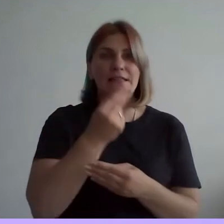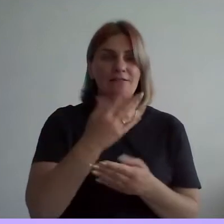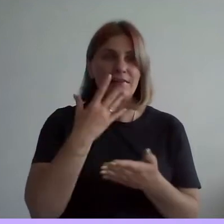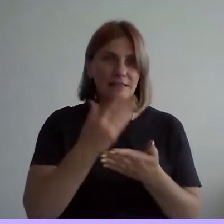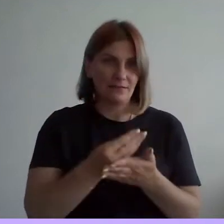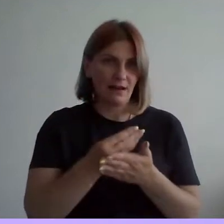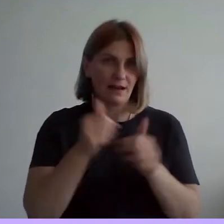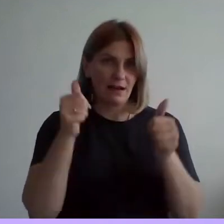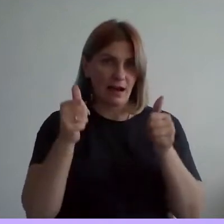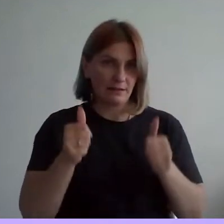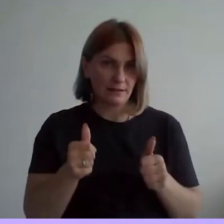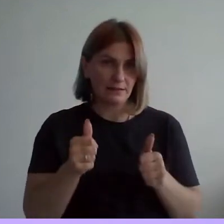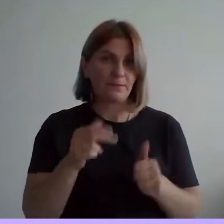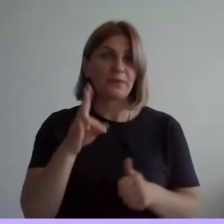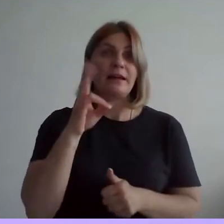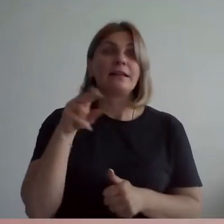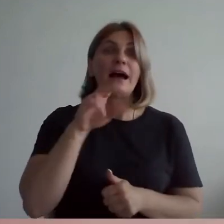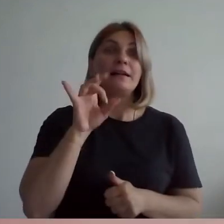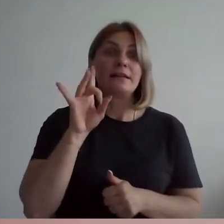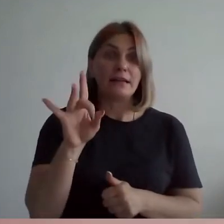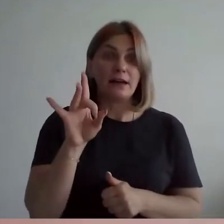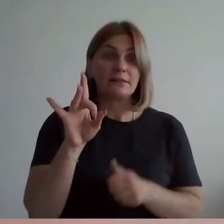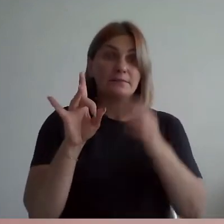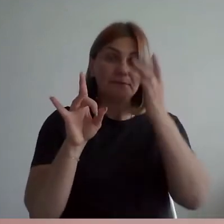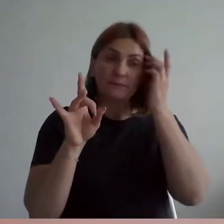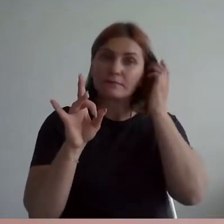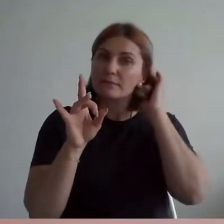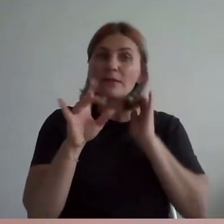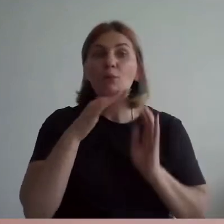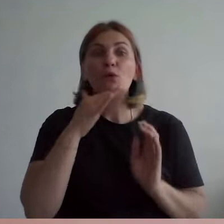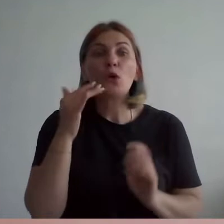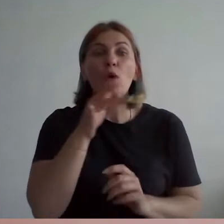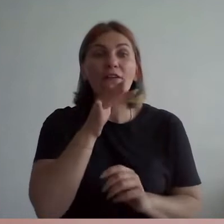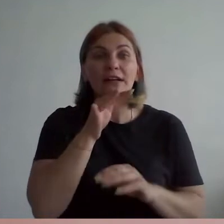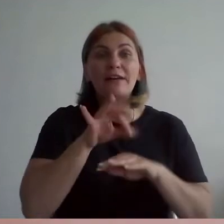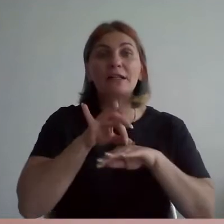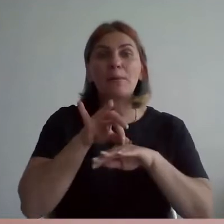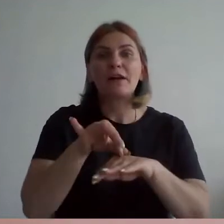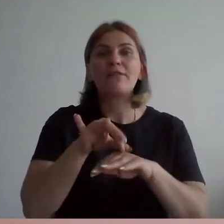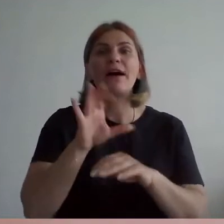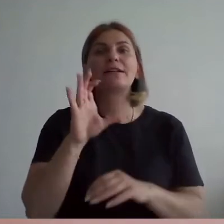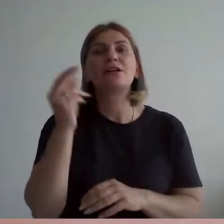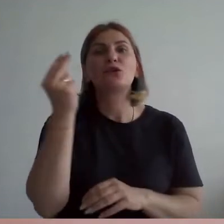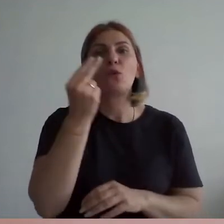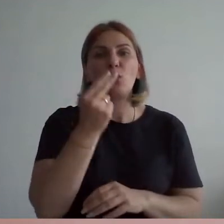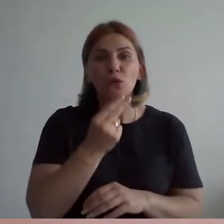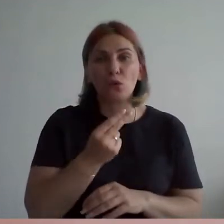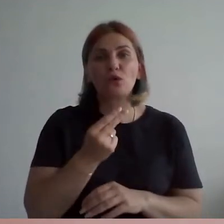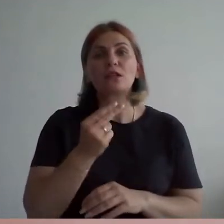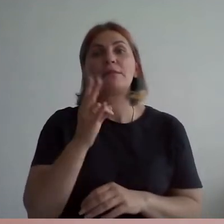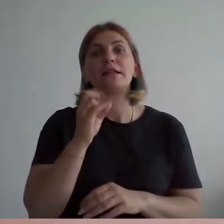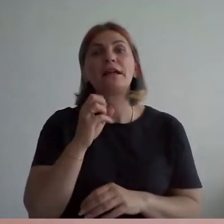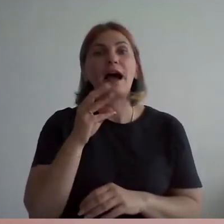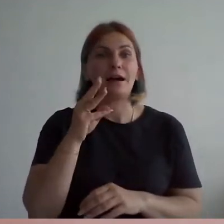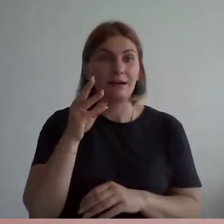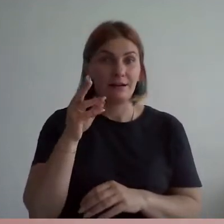собственно говоря, Нодар много времени проводил с художниками на Монмартре, с художниками,